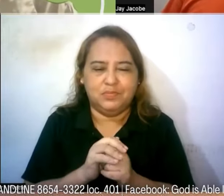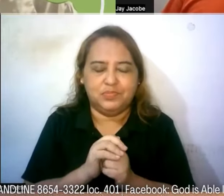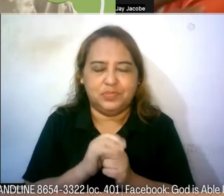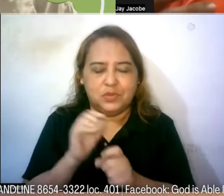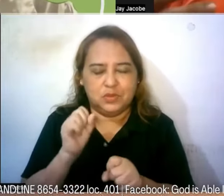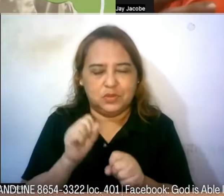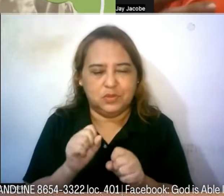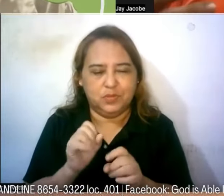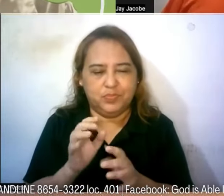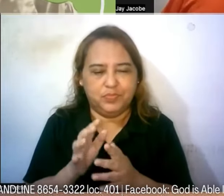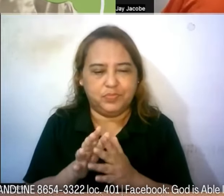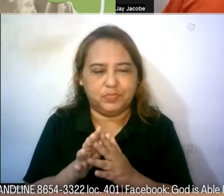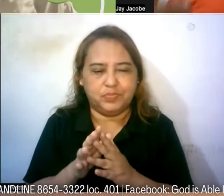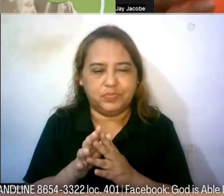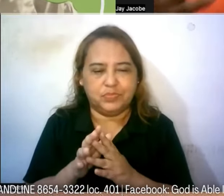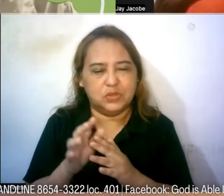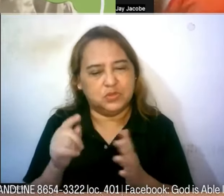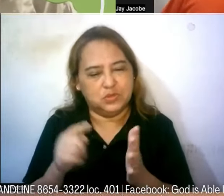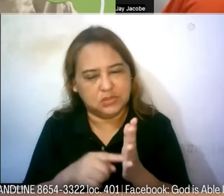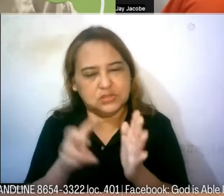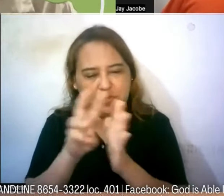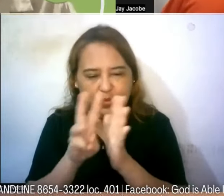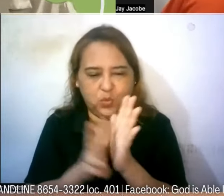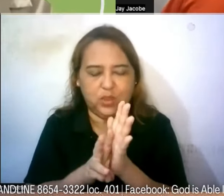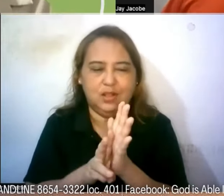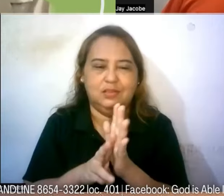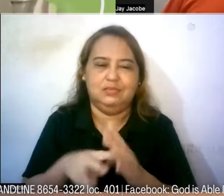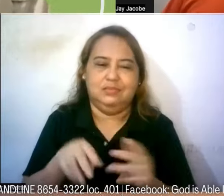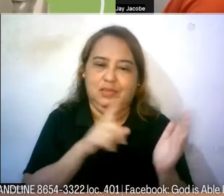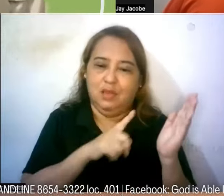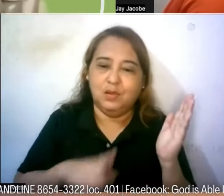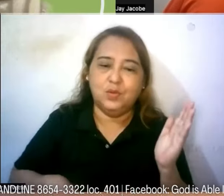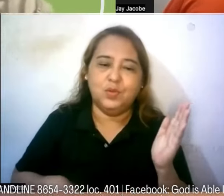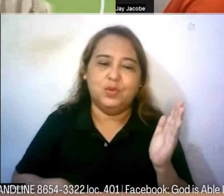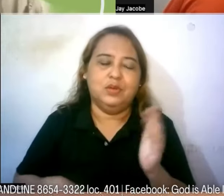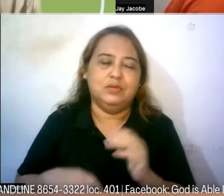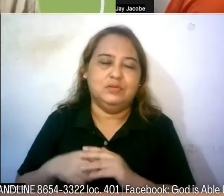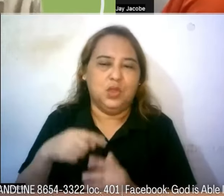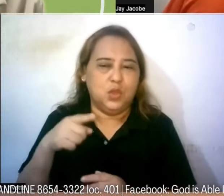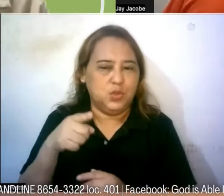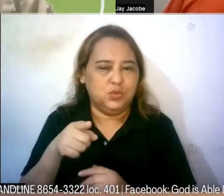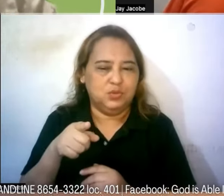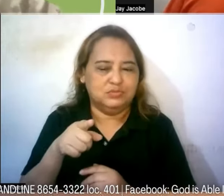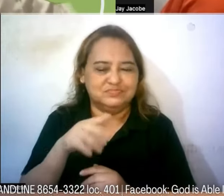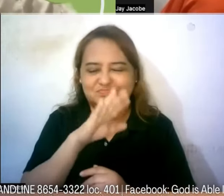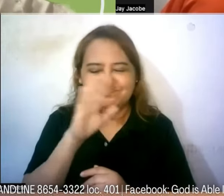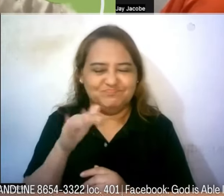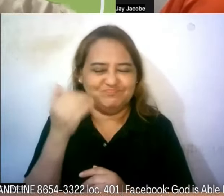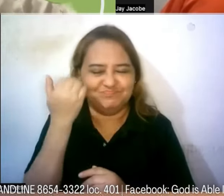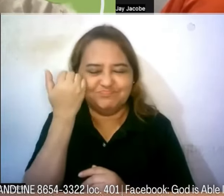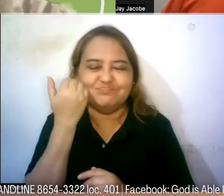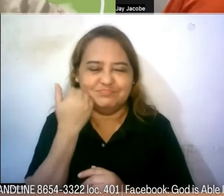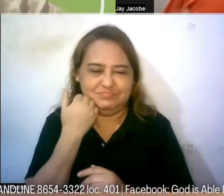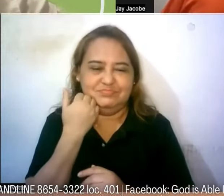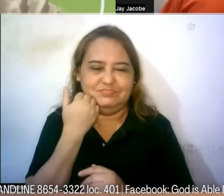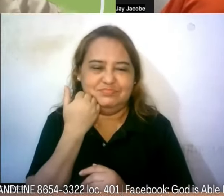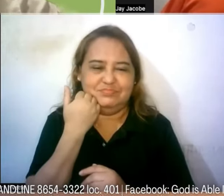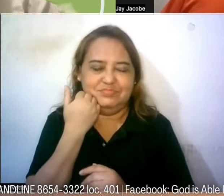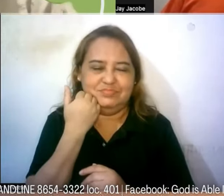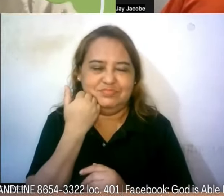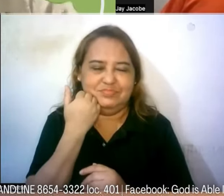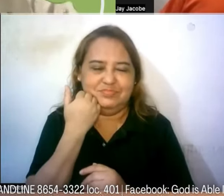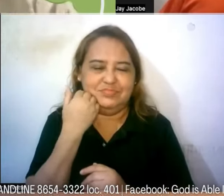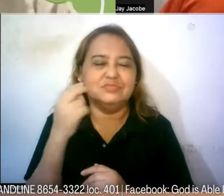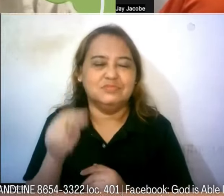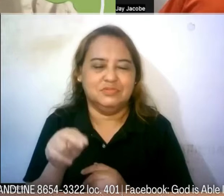ito ang will ng Lord at kapag will ng Lord yan He will never lack supply po sa will ng